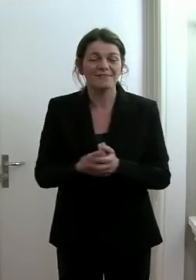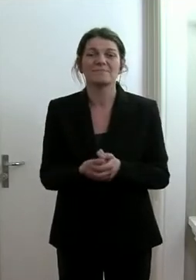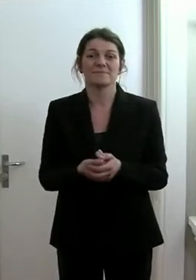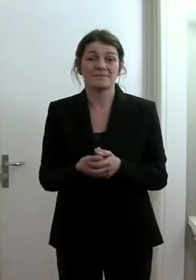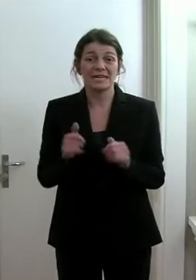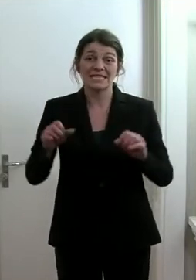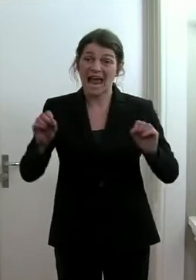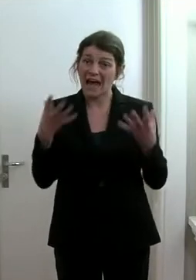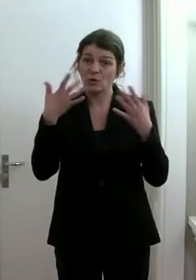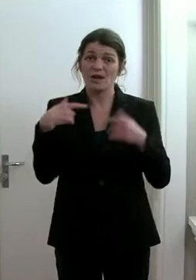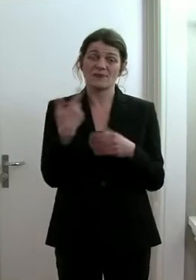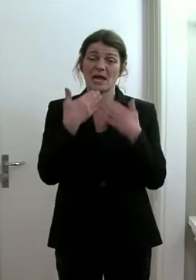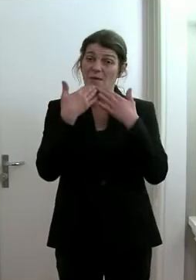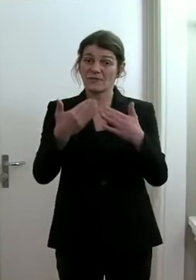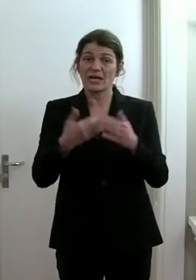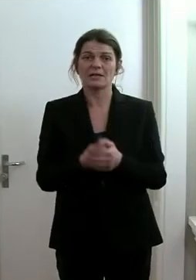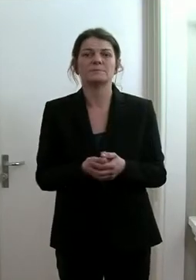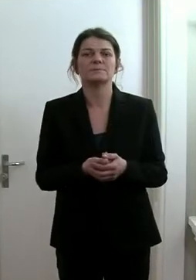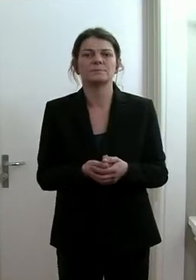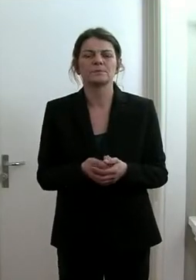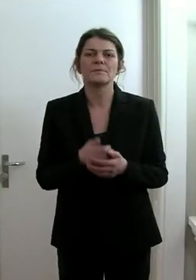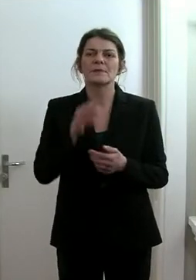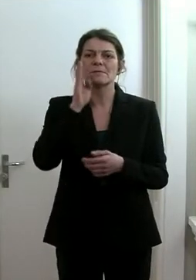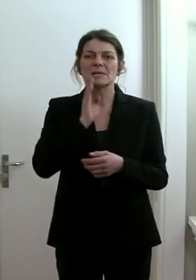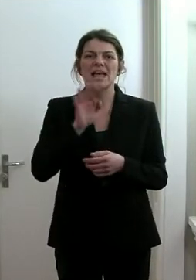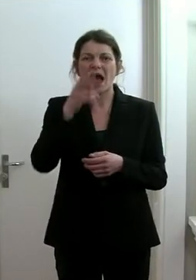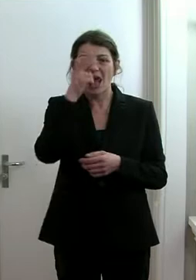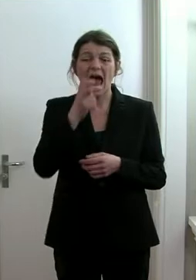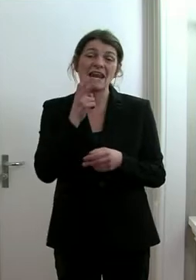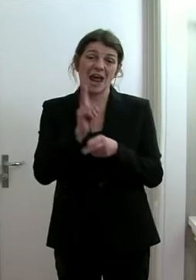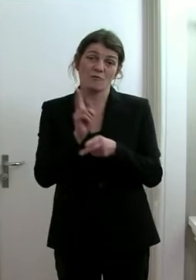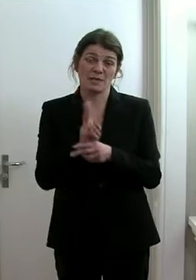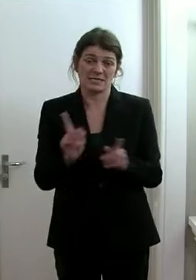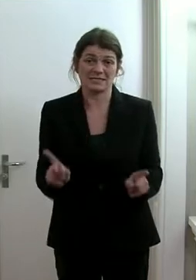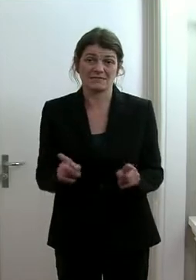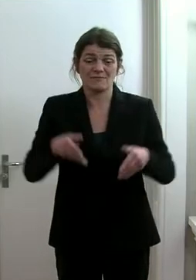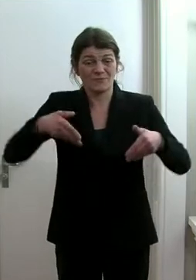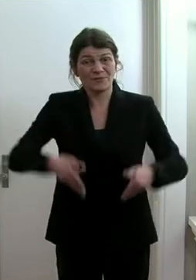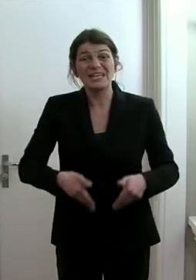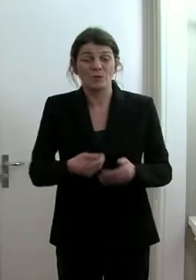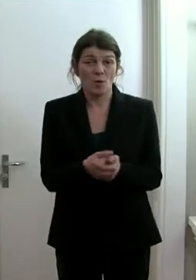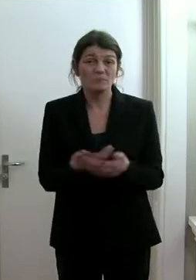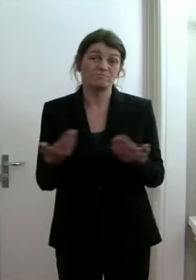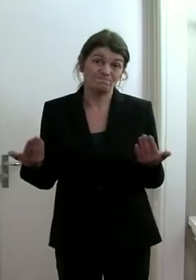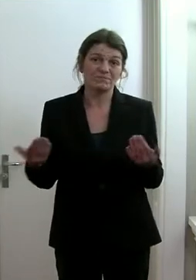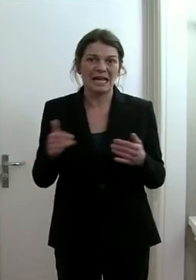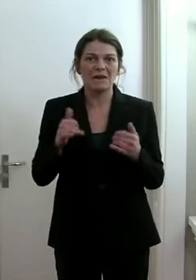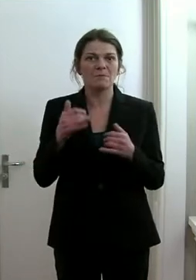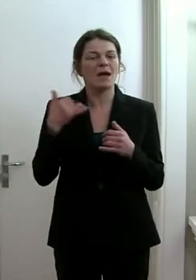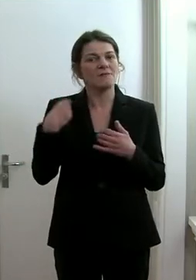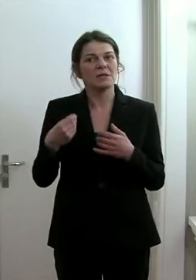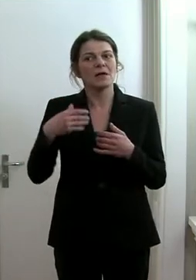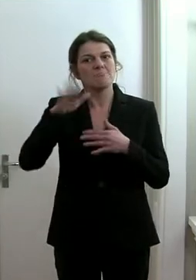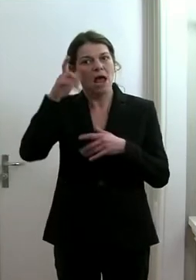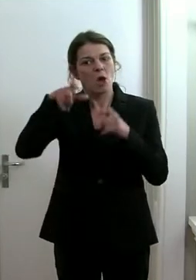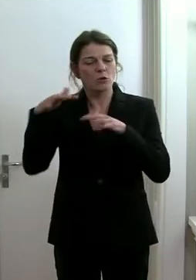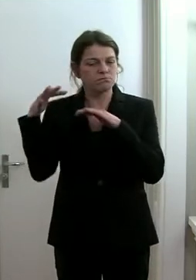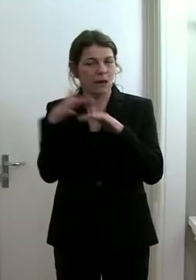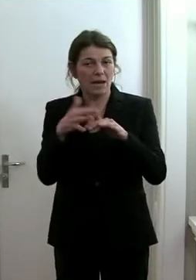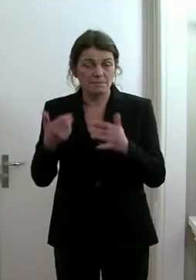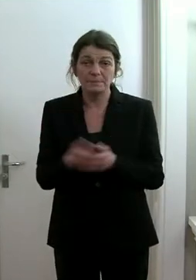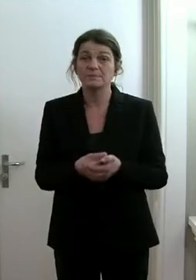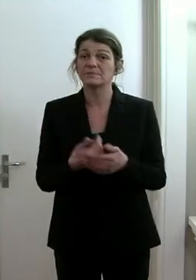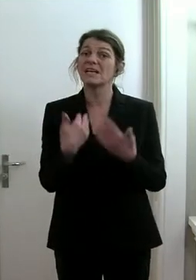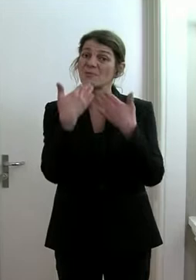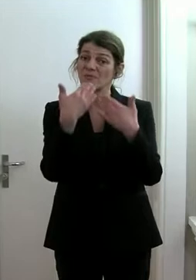aktuell empfehlen wir, auf Allerheiligen zu achten. Auf den Friedhöfen gibt es immer wieder ein großes Gedränge. Da empfehlen wir,